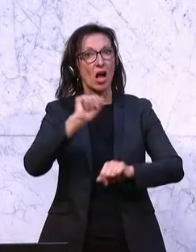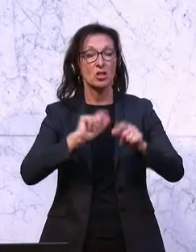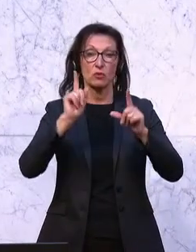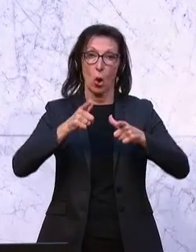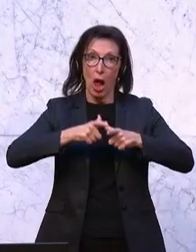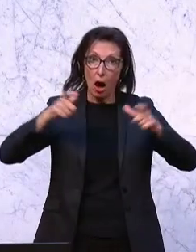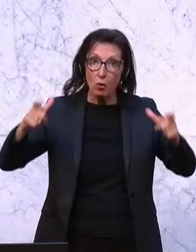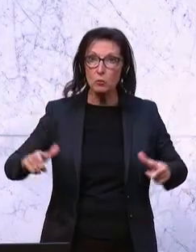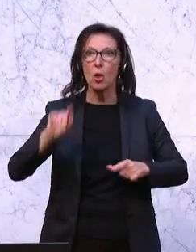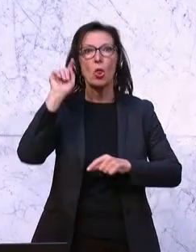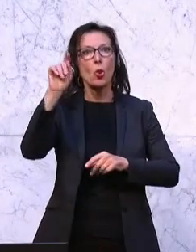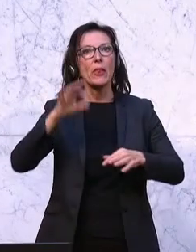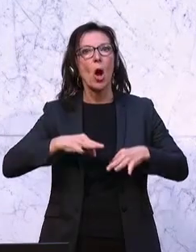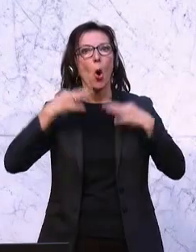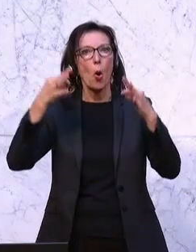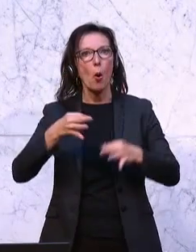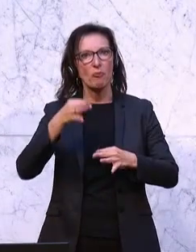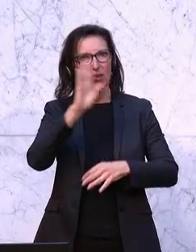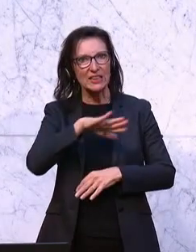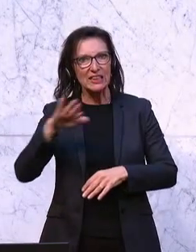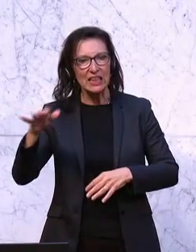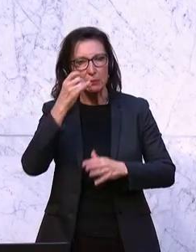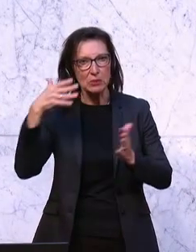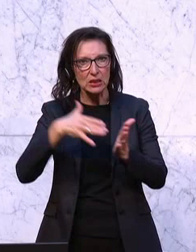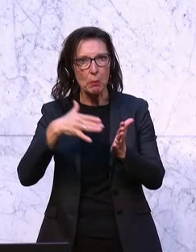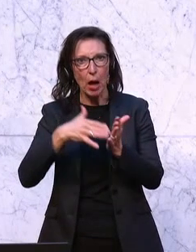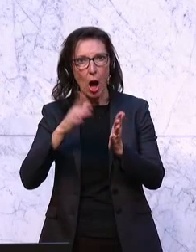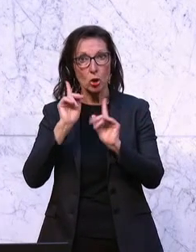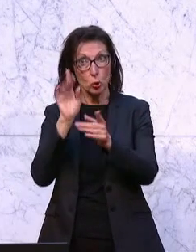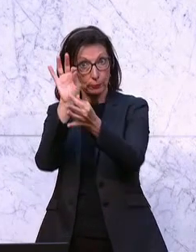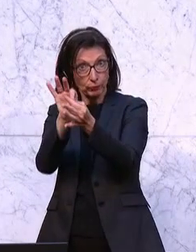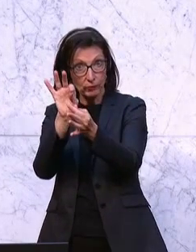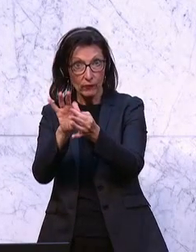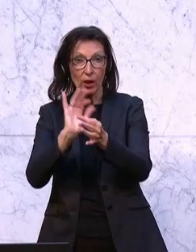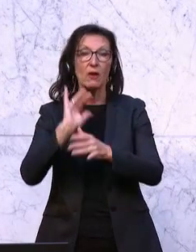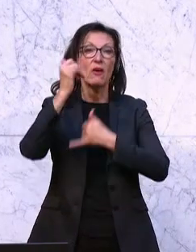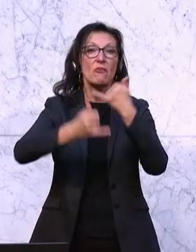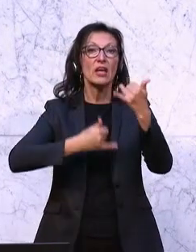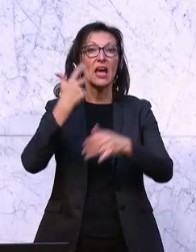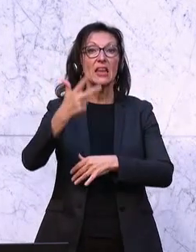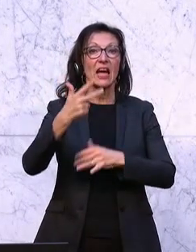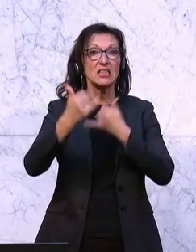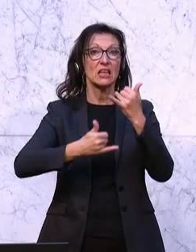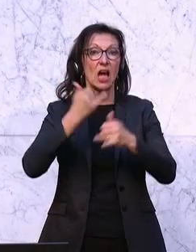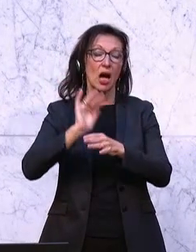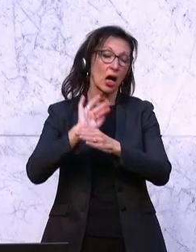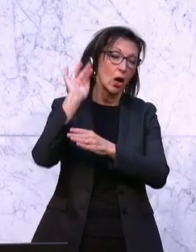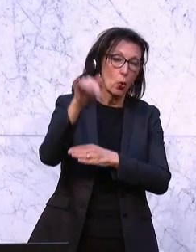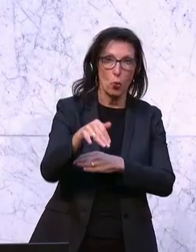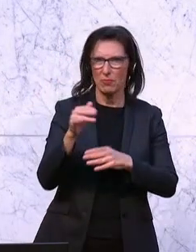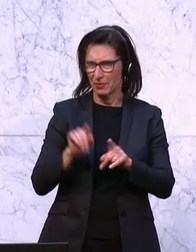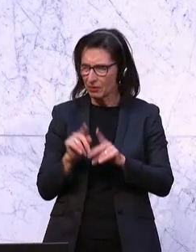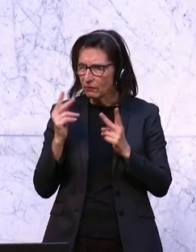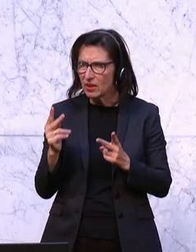für Kindesmissbrauchsopfer. Die Ausdehnung der zivilrechtlichen Verjährung auf über 30 Jahre hinaus, das ist auch sehr wichtig, weil ja gerade